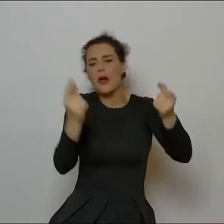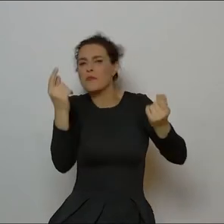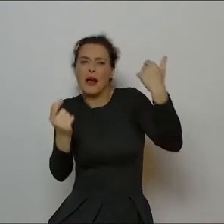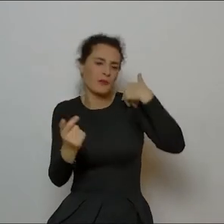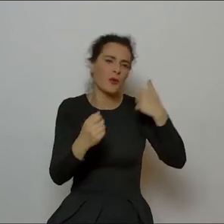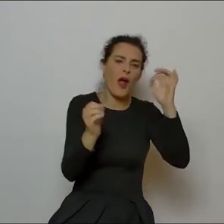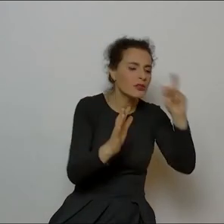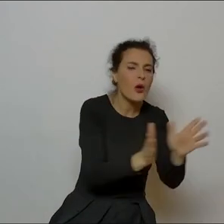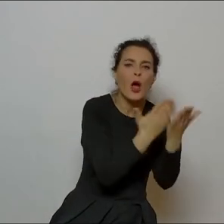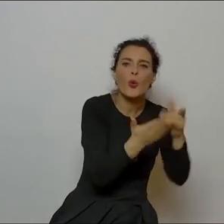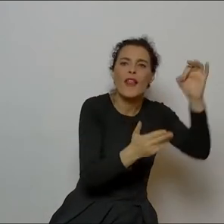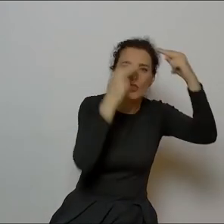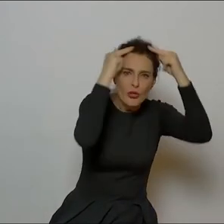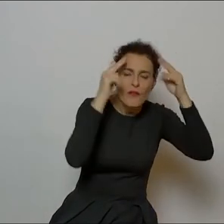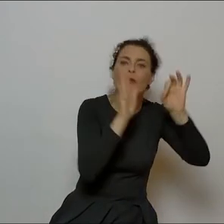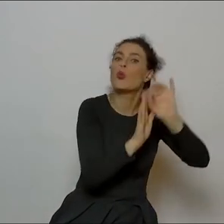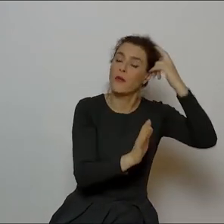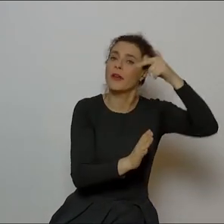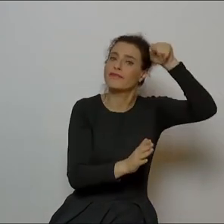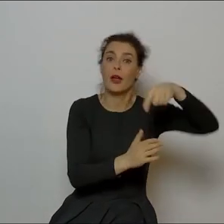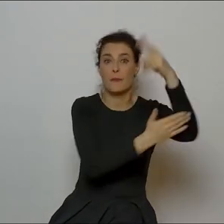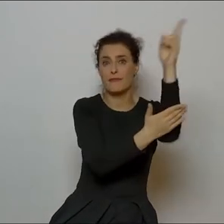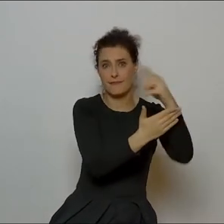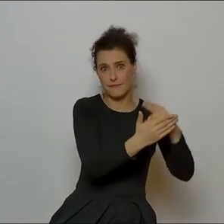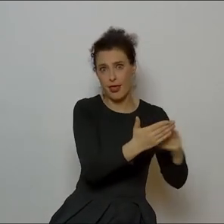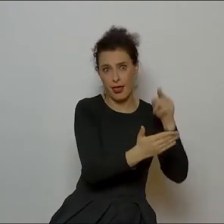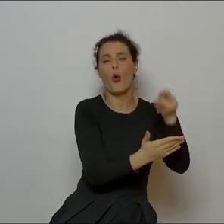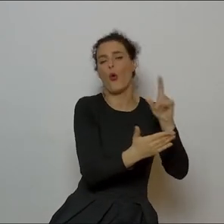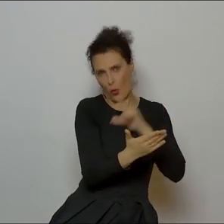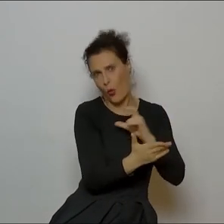twórczość plastyczna, szeroko pojęta jak wiemy.